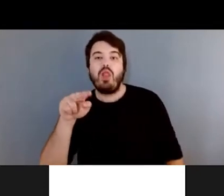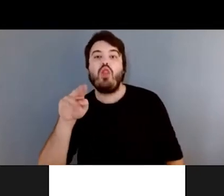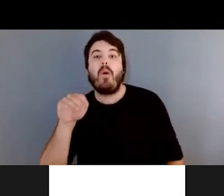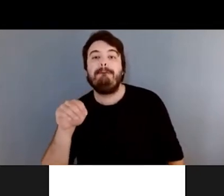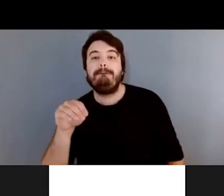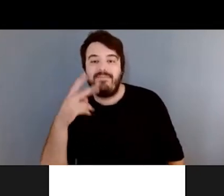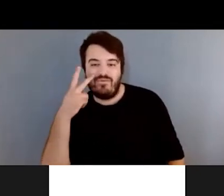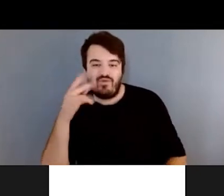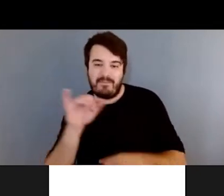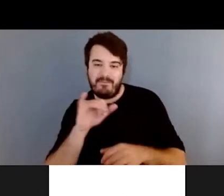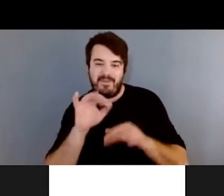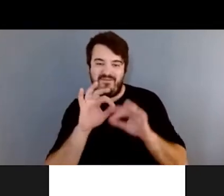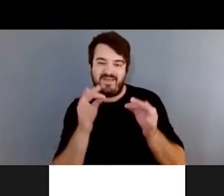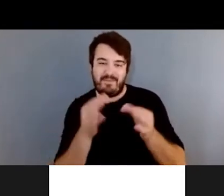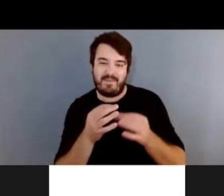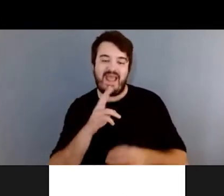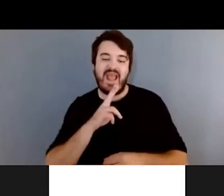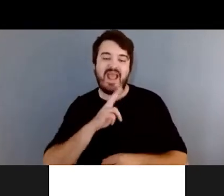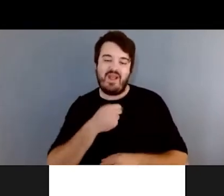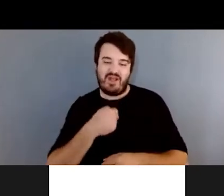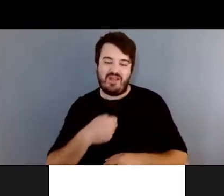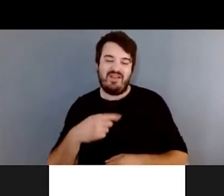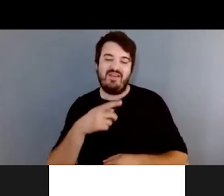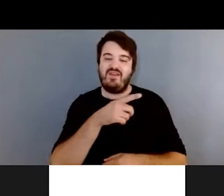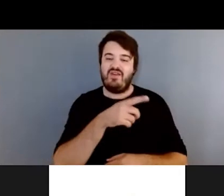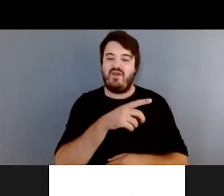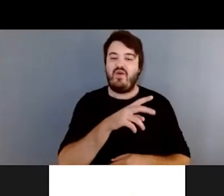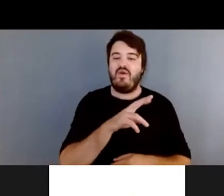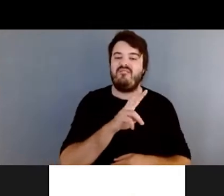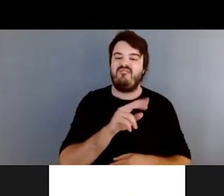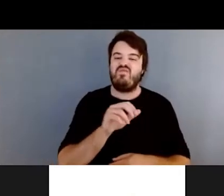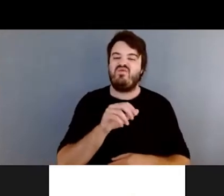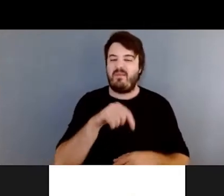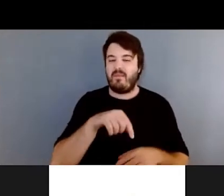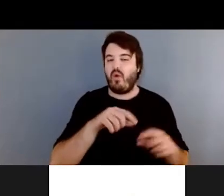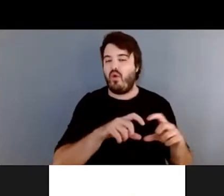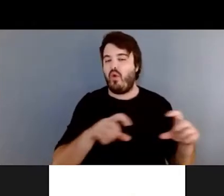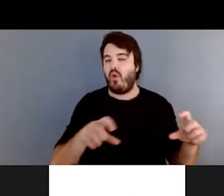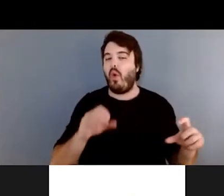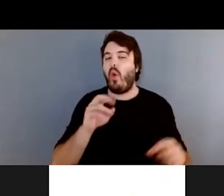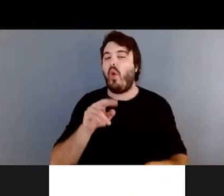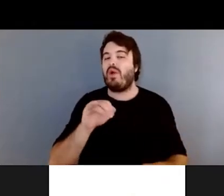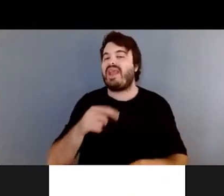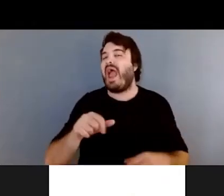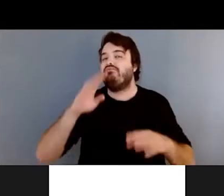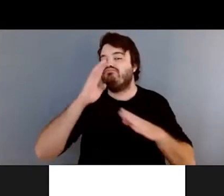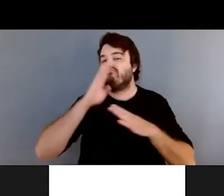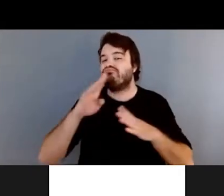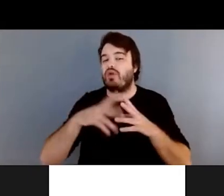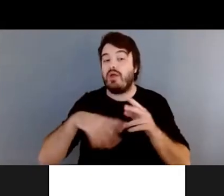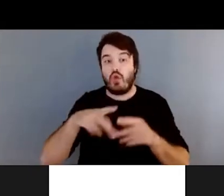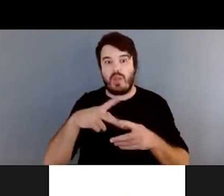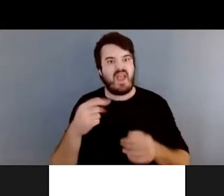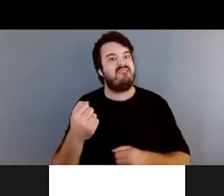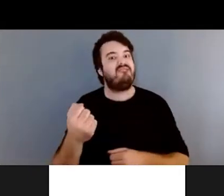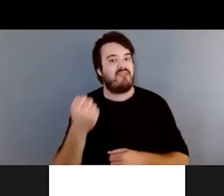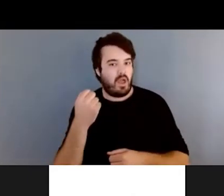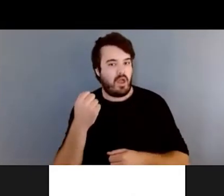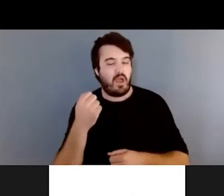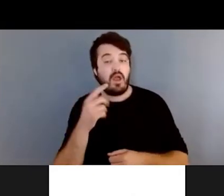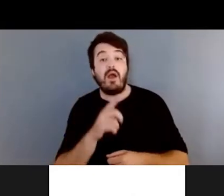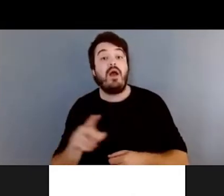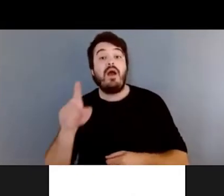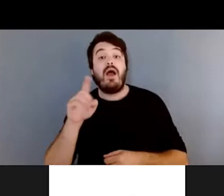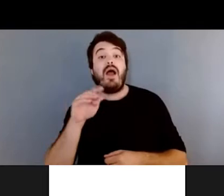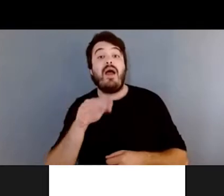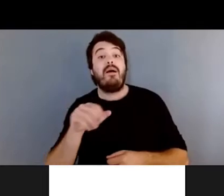L'origanum vulgari, l'origan, l'origan, c'est très fort. La marjolaine a un goût